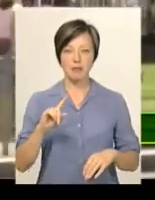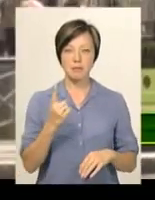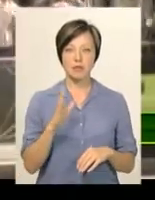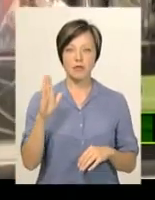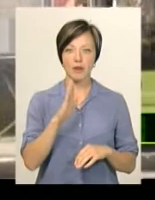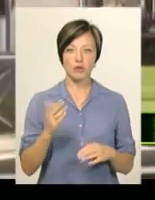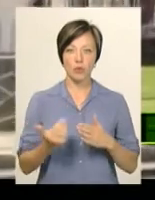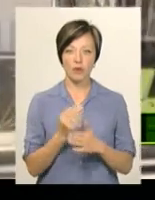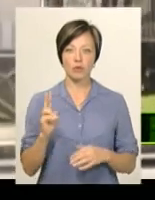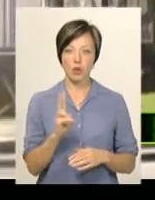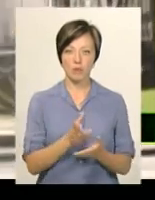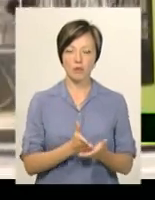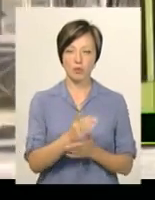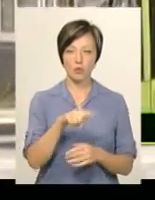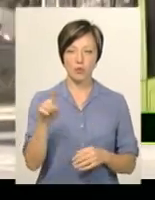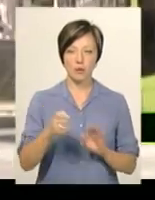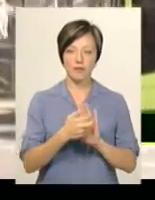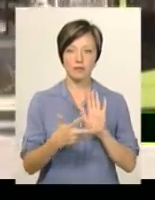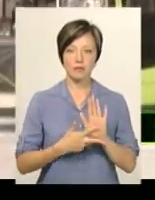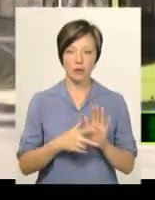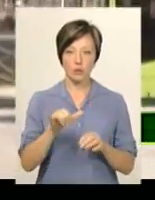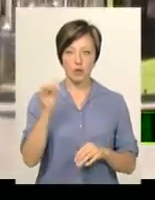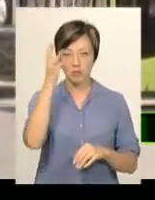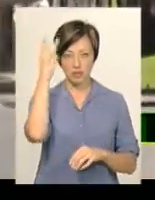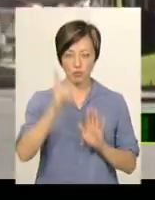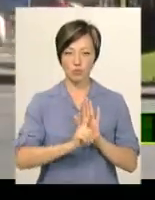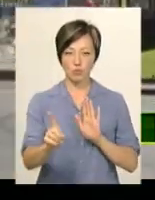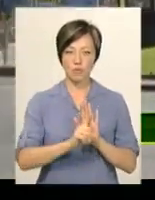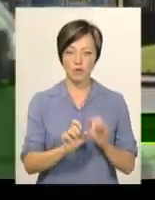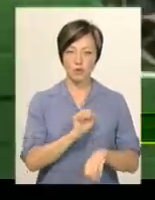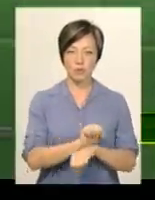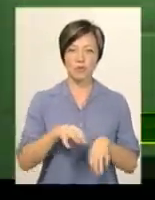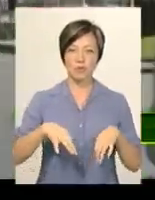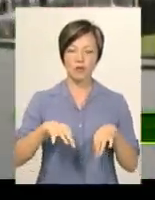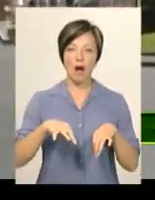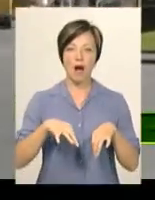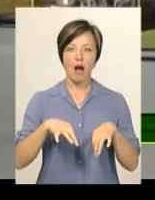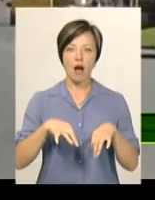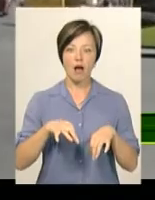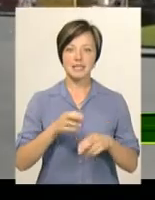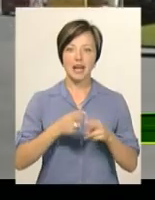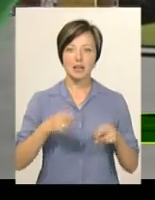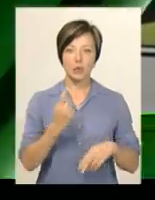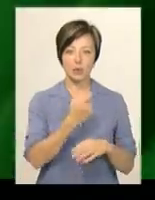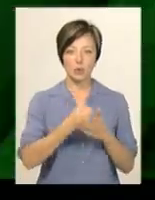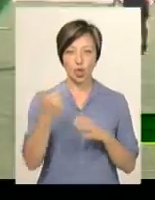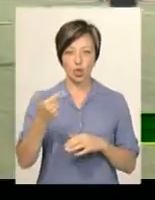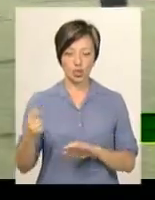вересня новий тролейбусний маршрут номер 18 у Хмельницькому курсуватиме з зупинки автостанція номер один до Гречан.